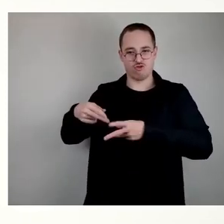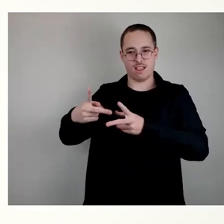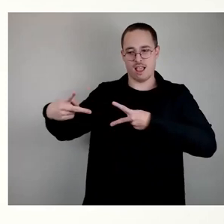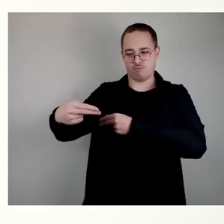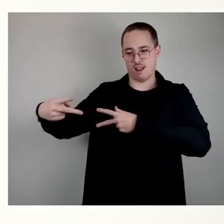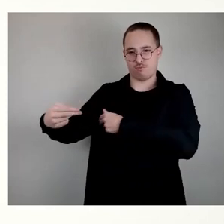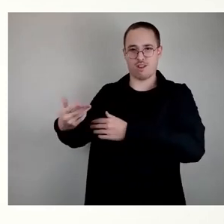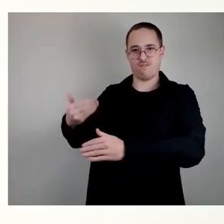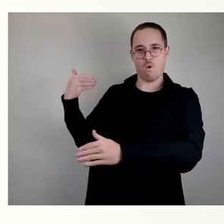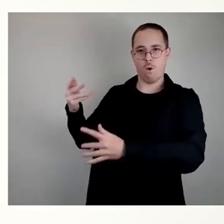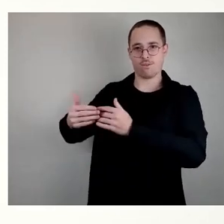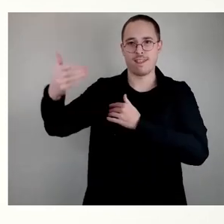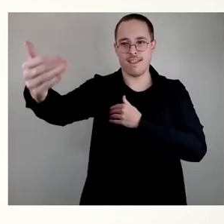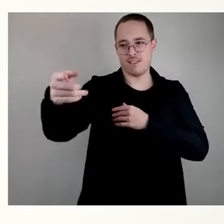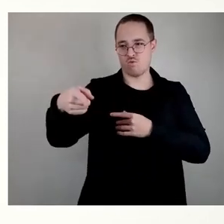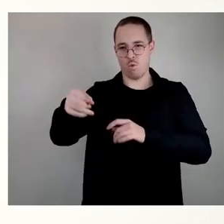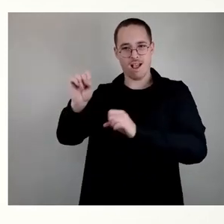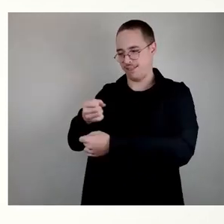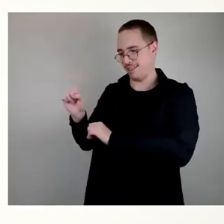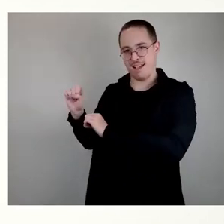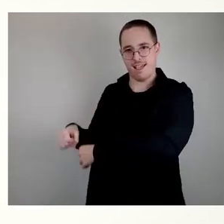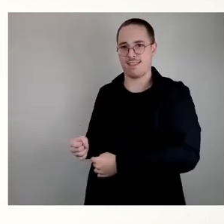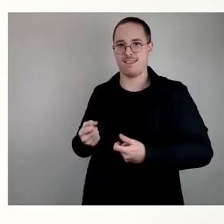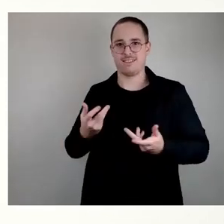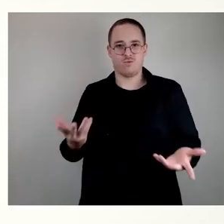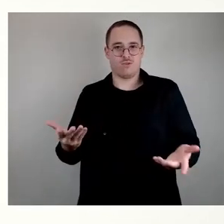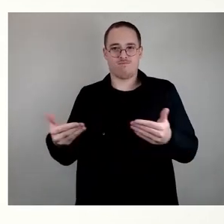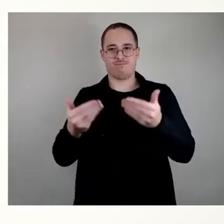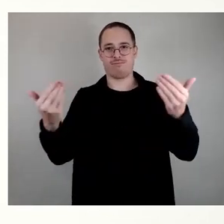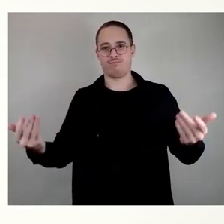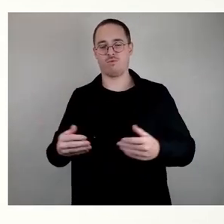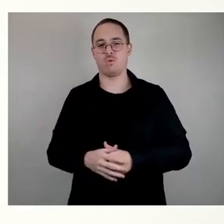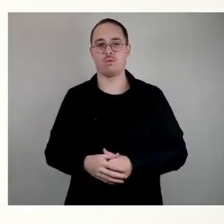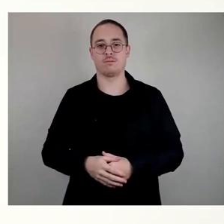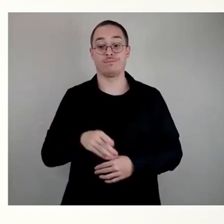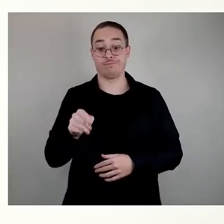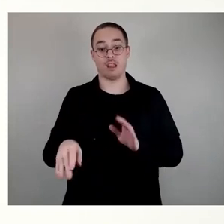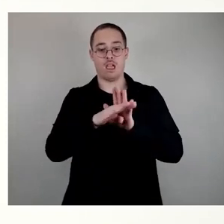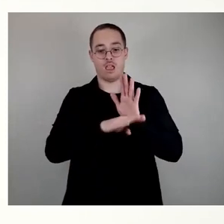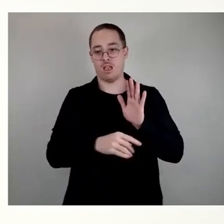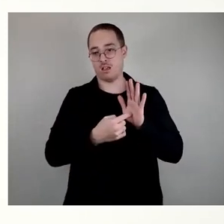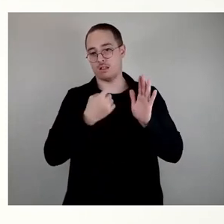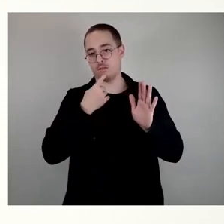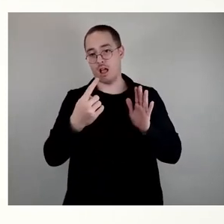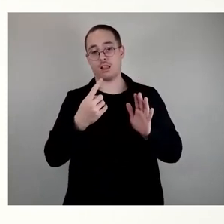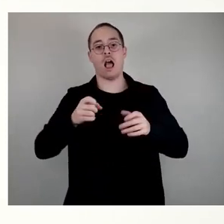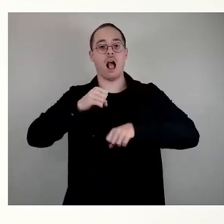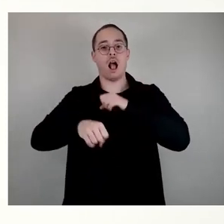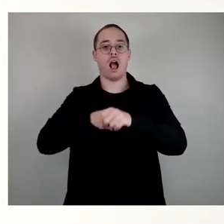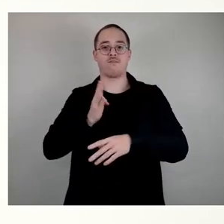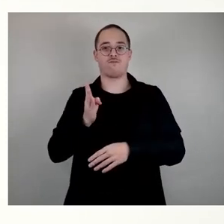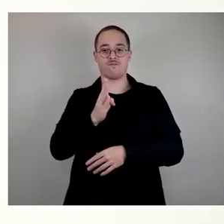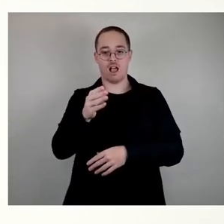Es gibt Regelwerke, die sagen, ab wann sind Radverkehrsanlagen erforderlich. Das hat sozusagen mit der Verkehrsstärke zu tun, mit dem